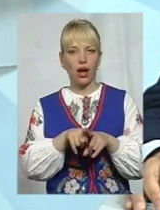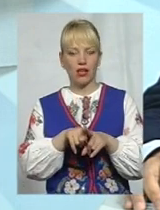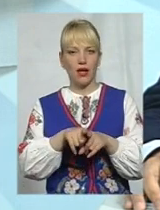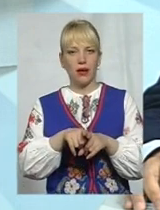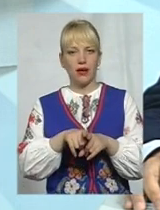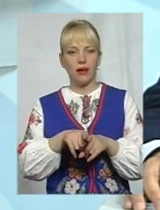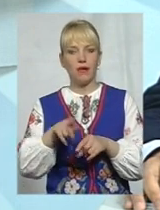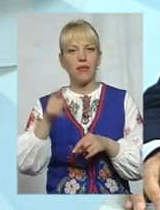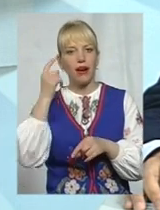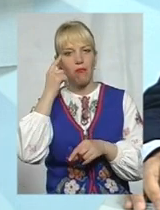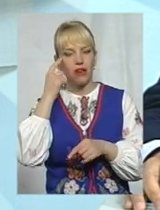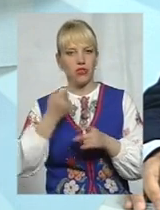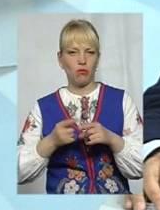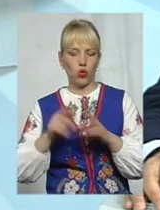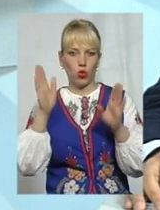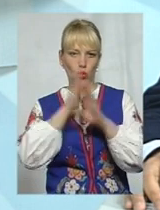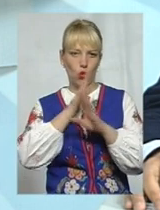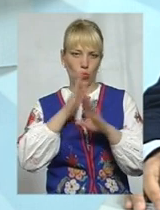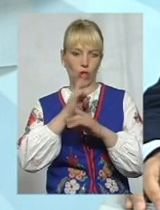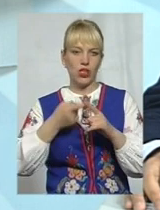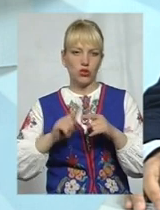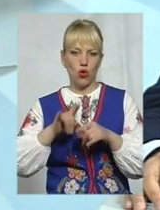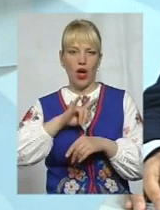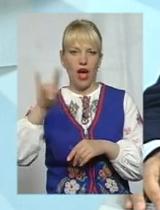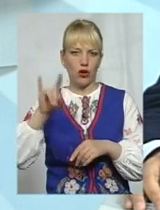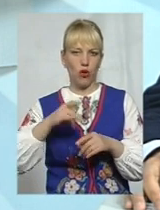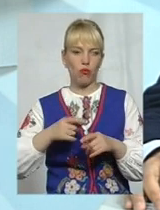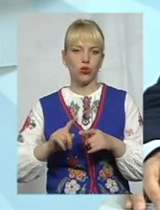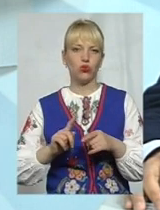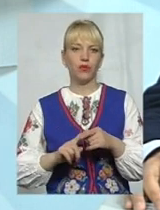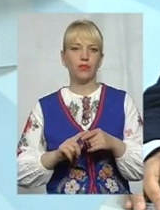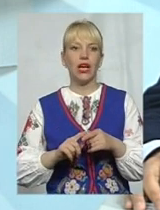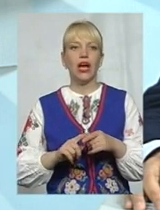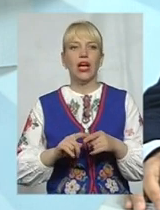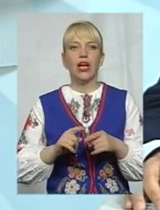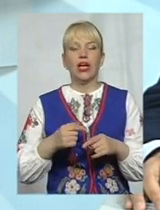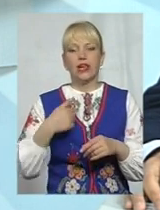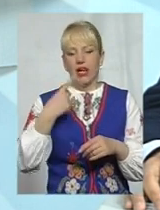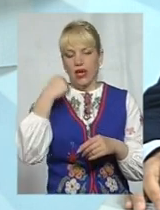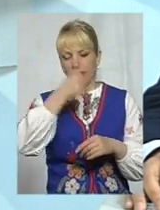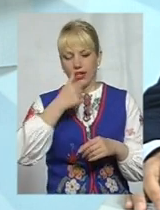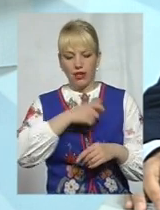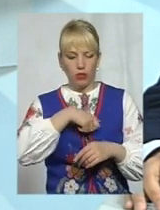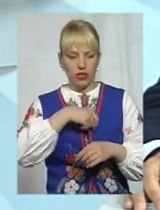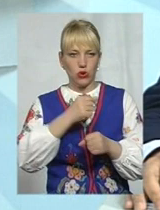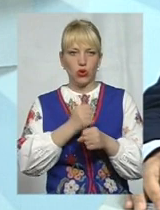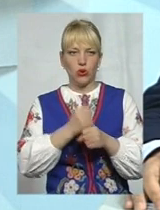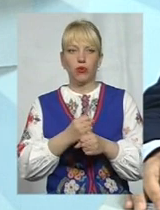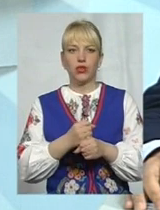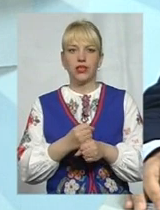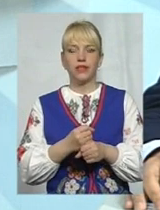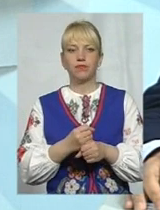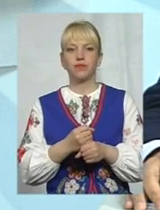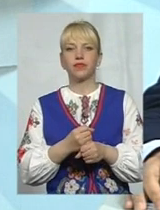доле аеропорта. І знаєте, я вже майже рік своєї депутатської роботи, поставлений рік депутатської роботи, якраз